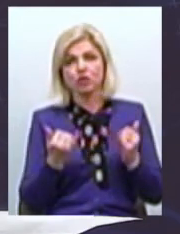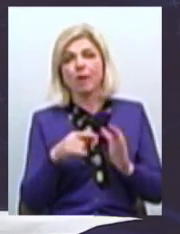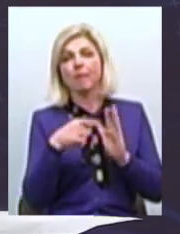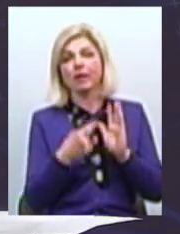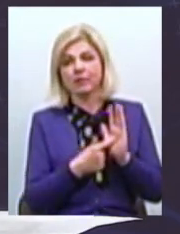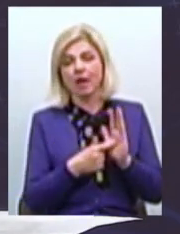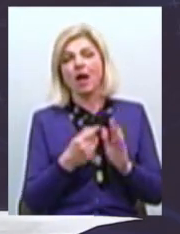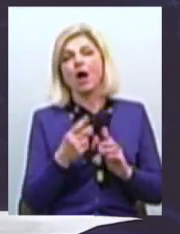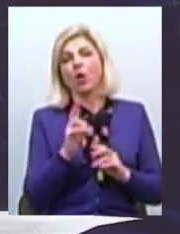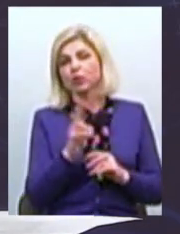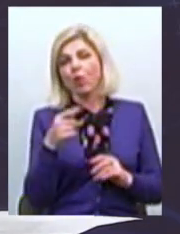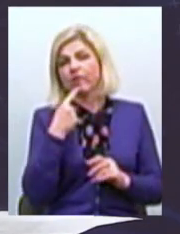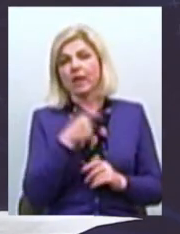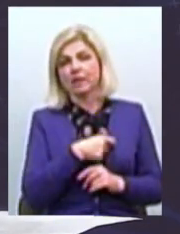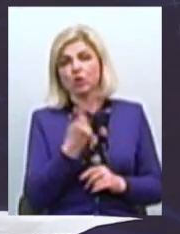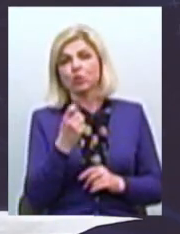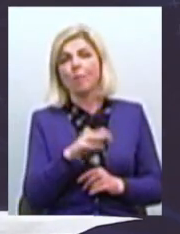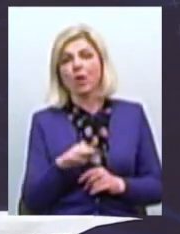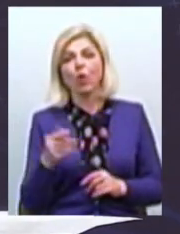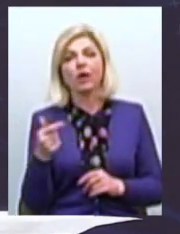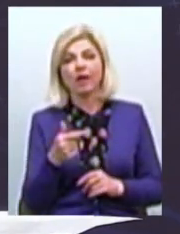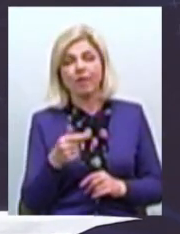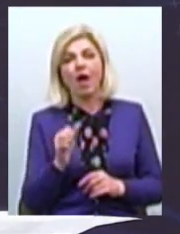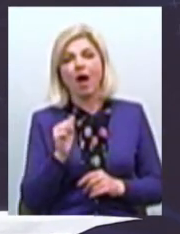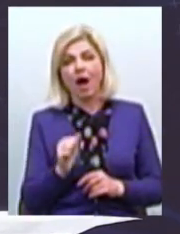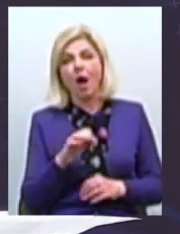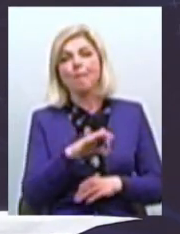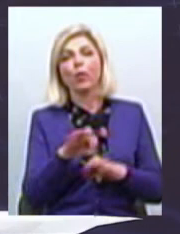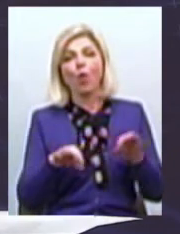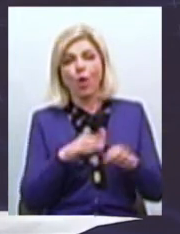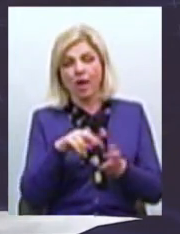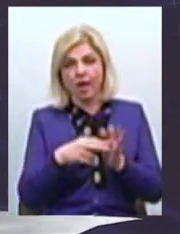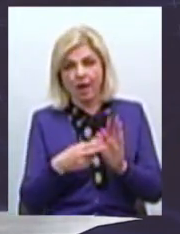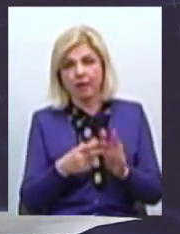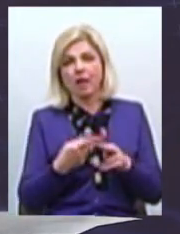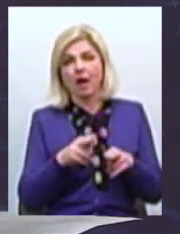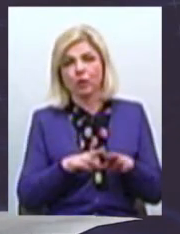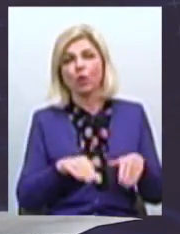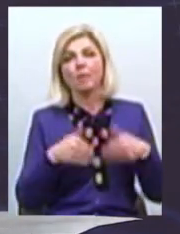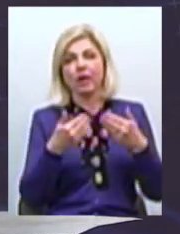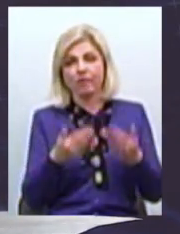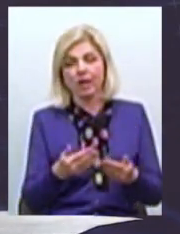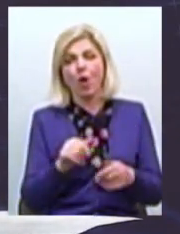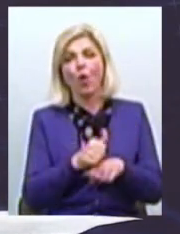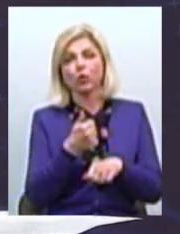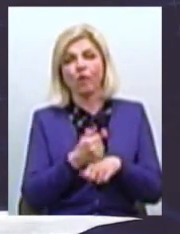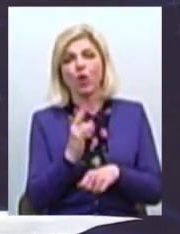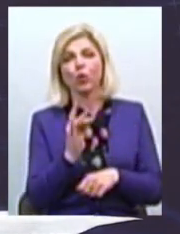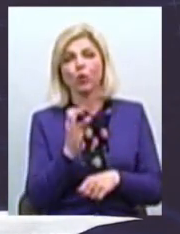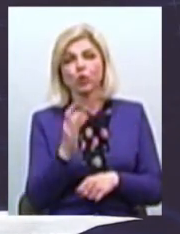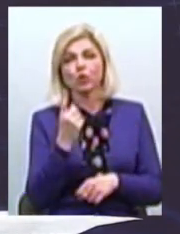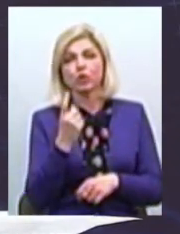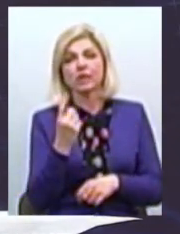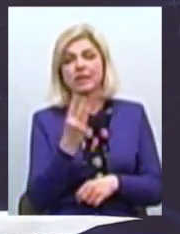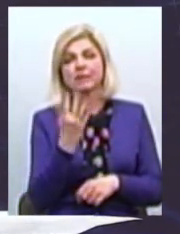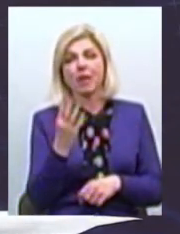казали деякі депутаті, що це 100 мільйонів гривень А сам проєкт, який пропонував на той час голова Ада Круглов, це 35 мільйонів гривень